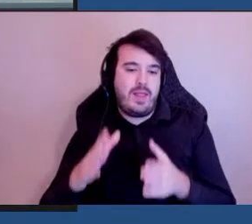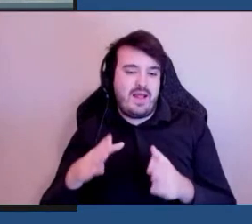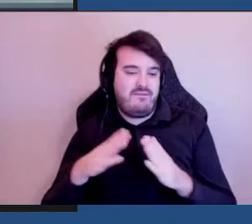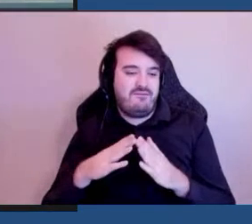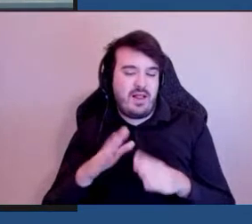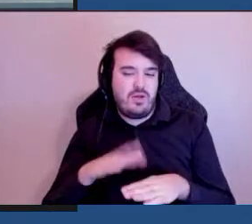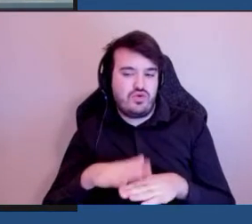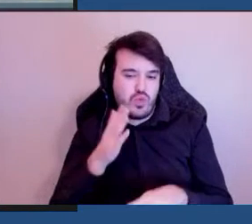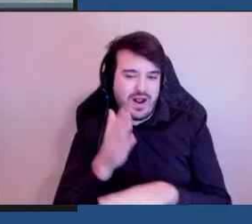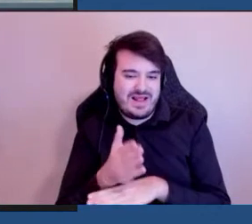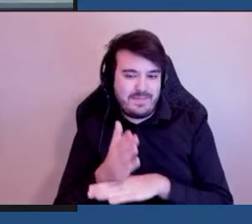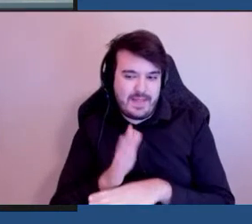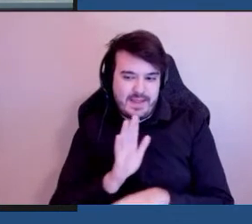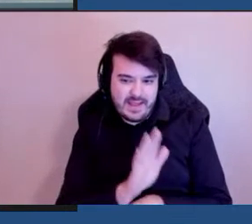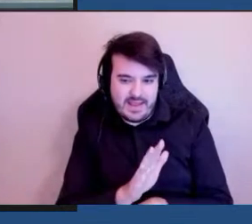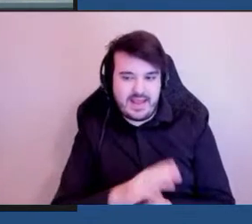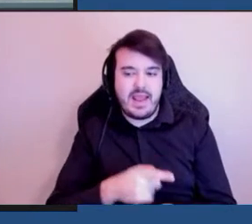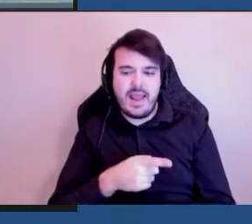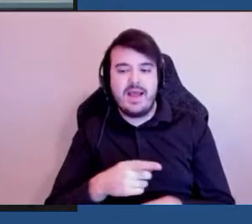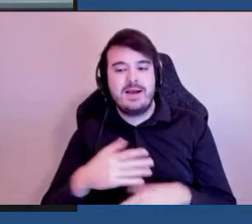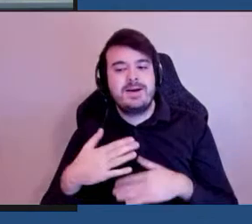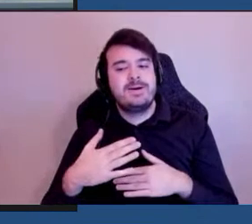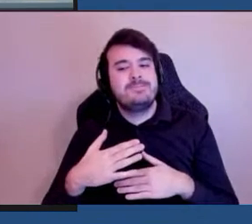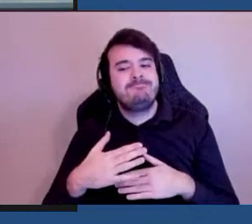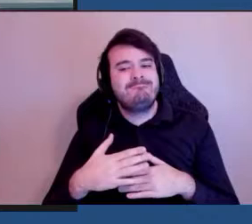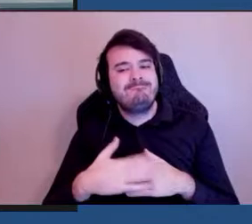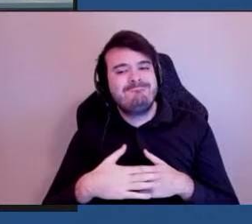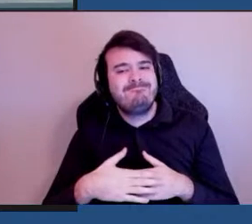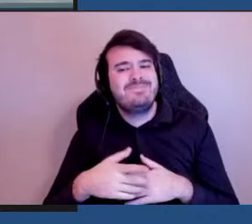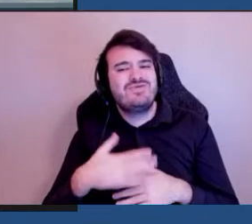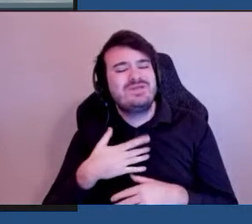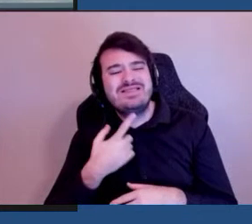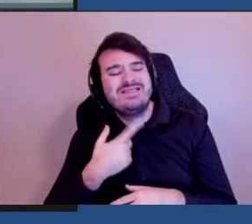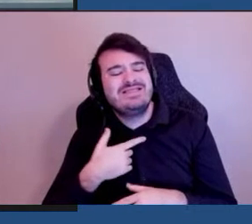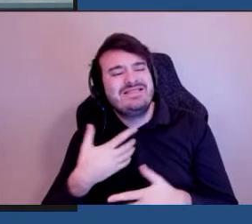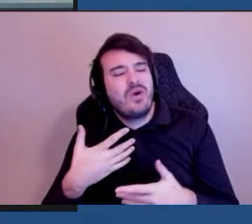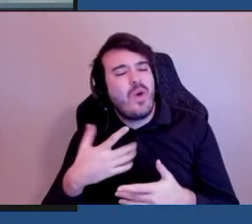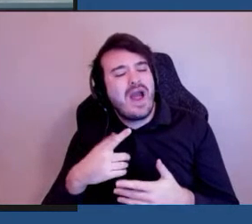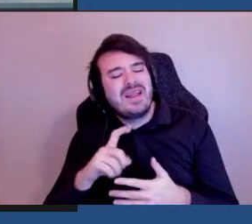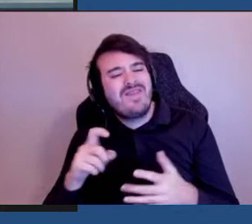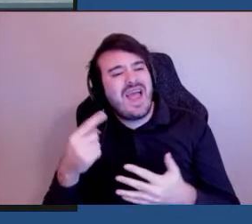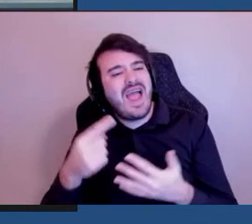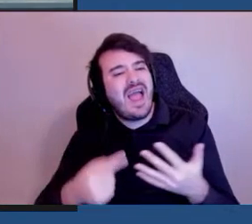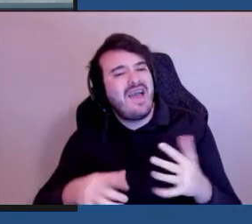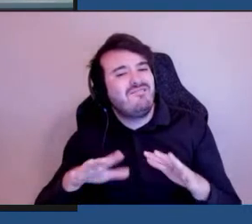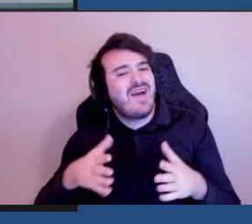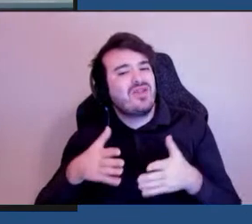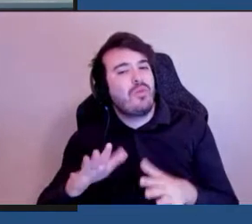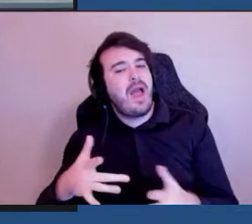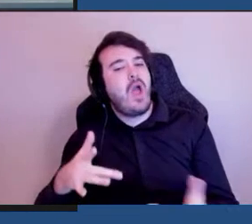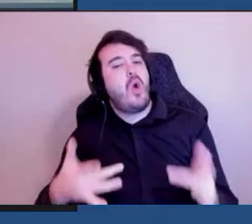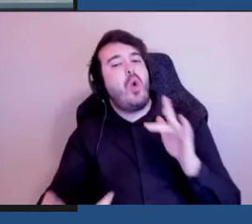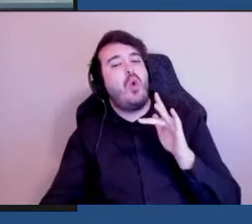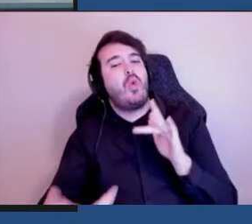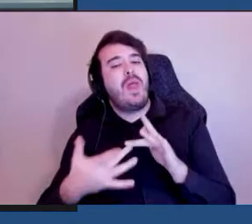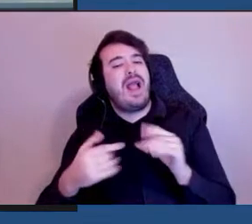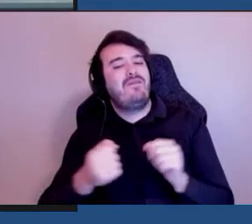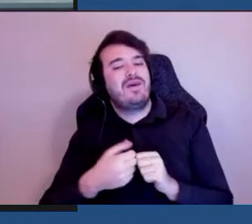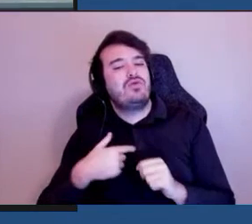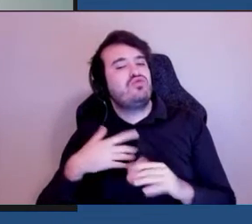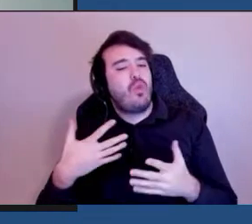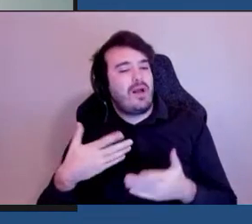'accessibilité à nous rappeler toutes les différentes façons de communiquer avec nous et avec la ville Megan à vous